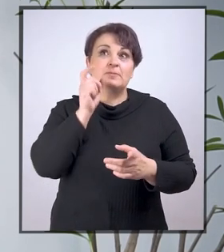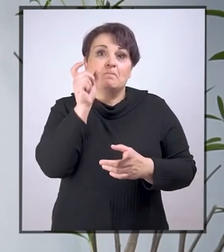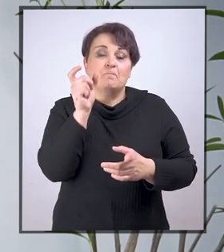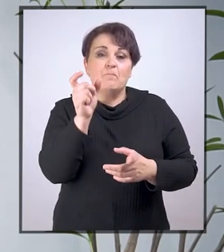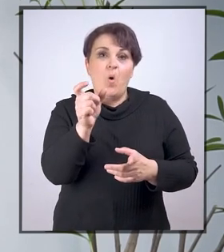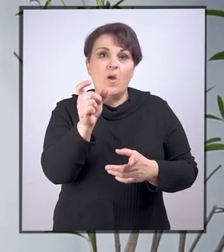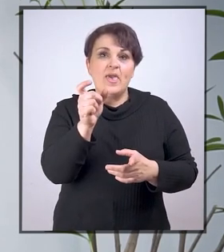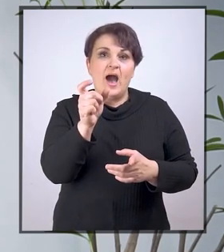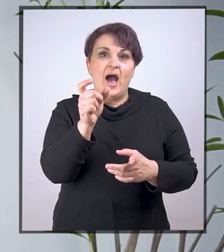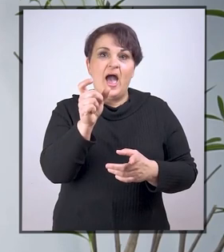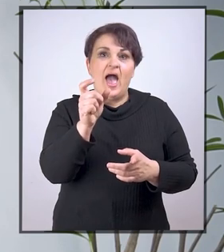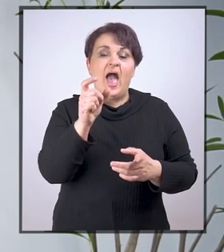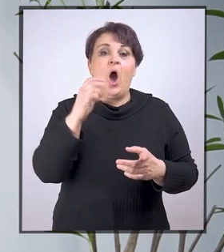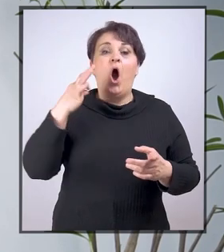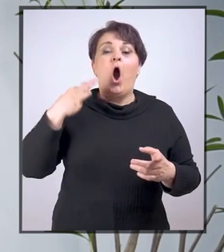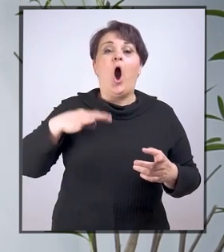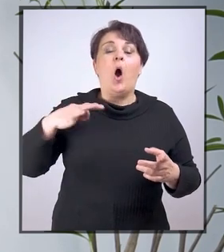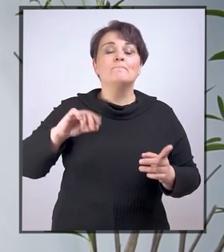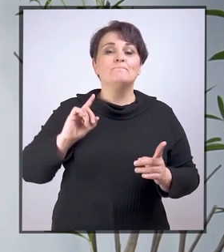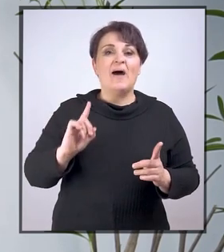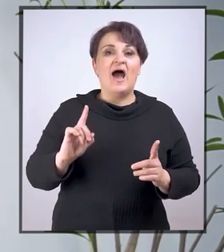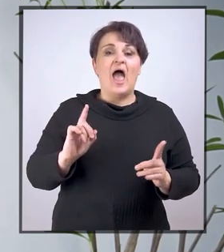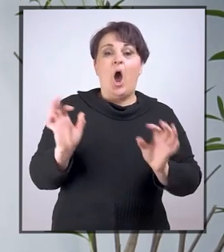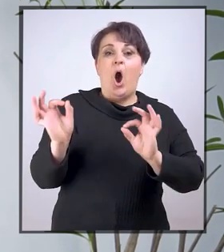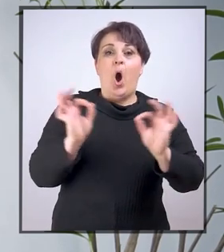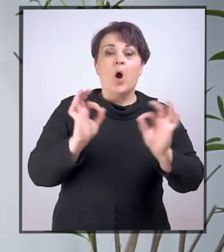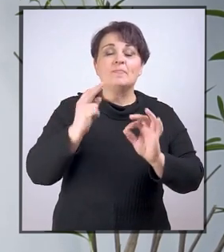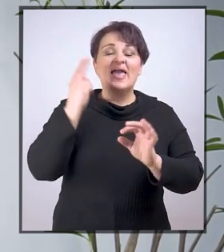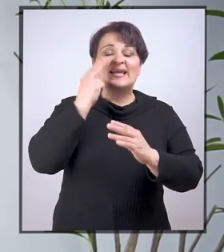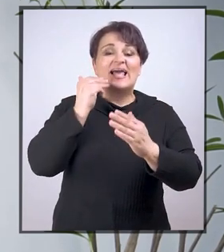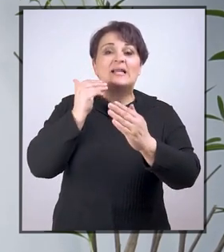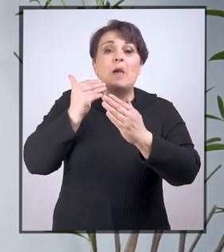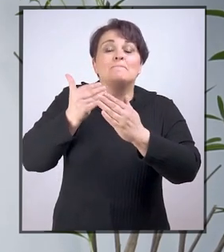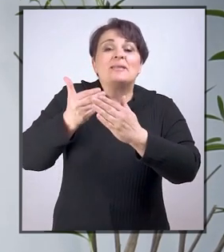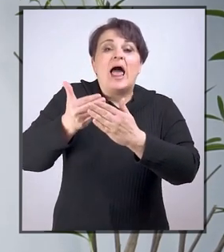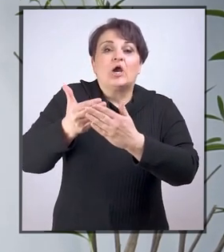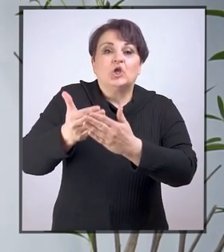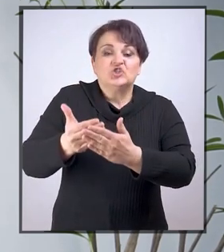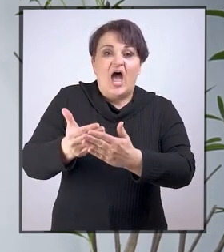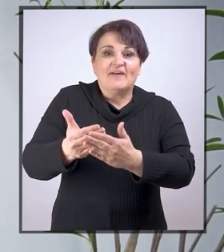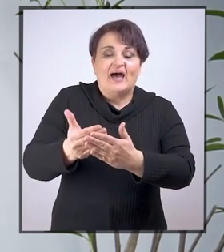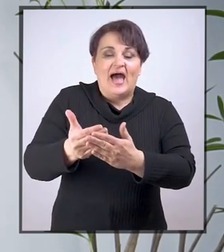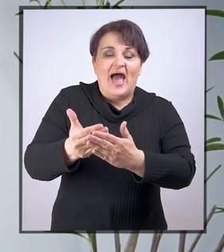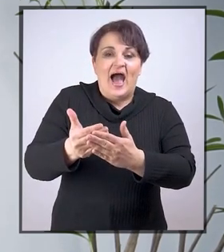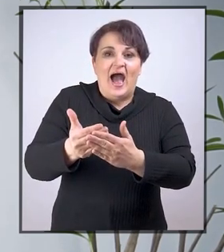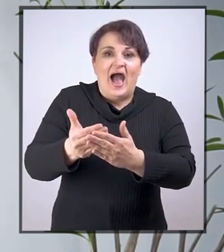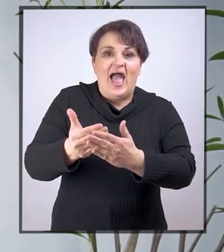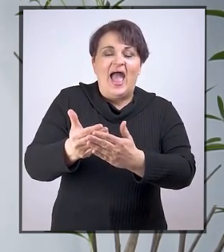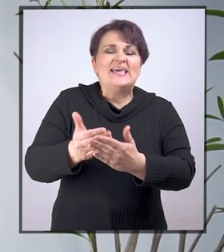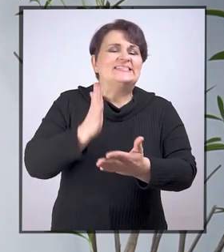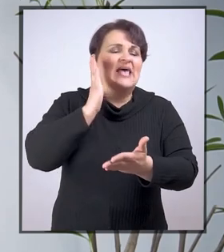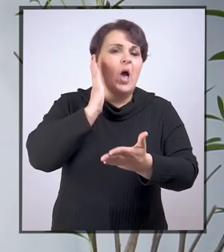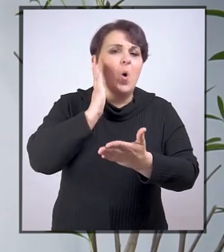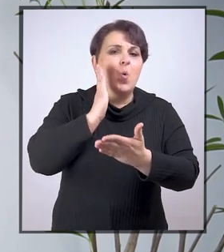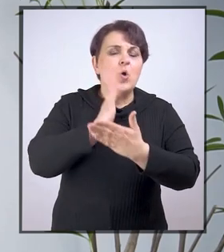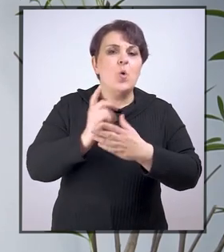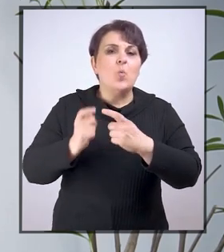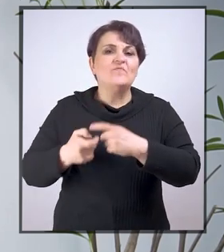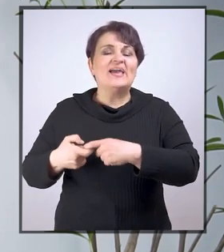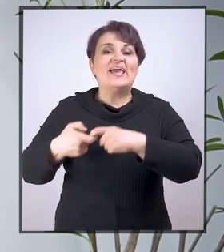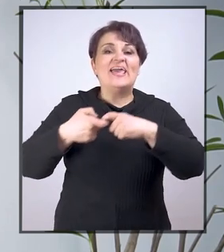obaveze obezbjeđivanja razumnog prilagođavanja se uvijek